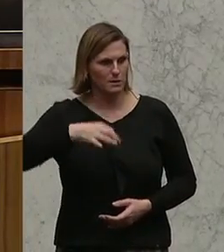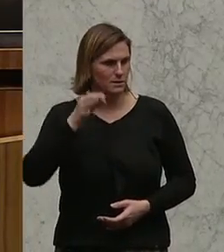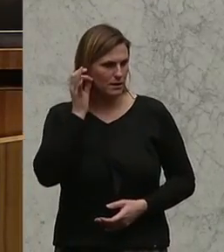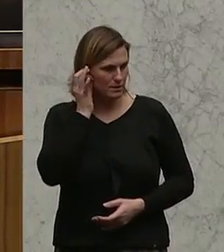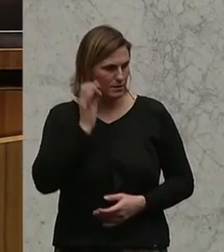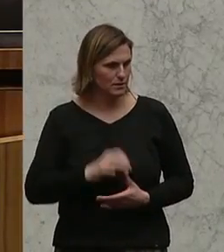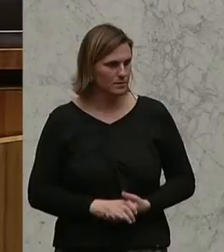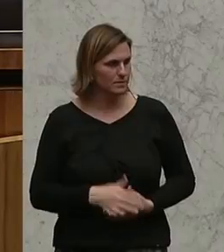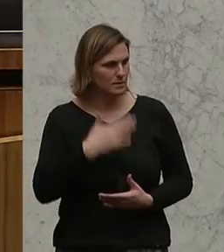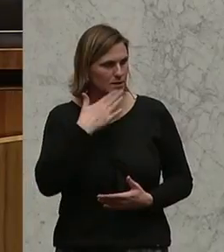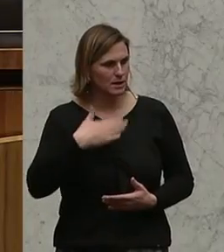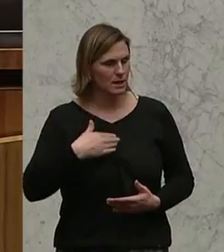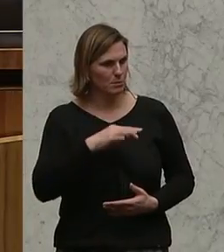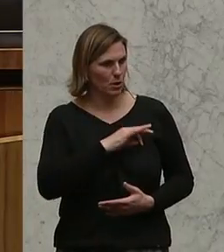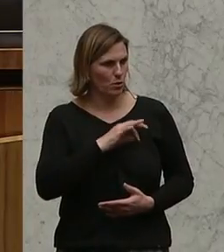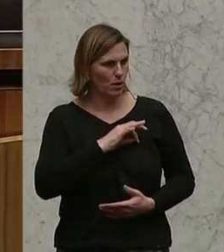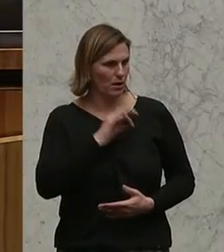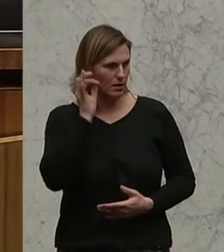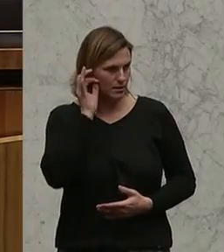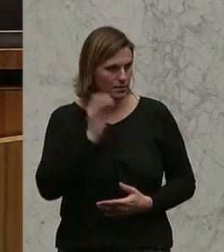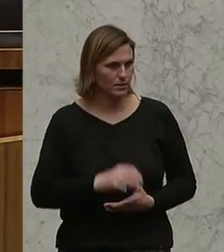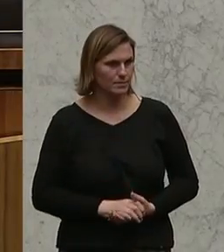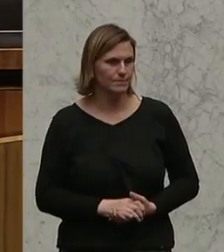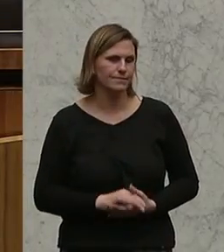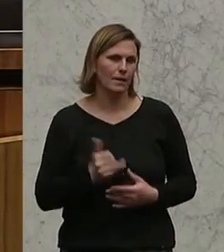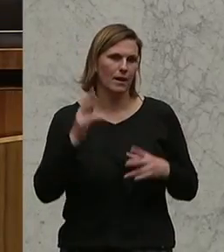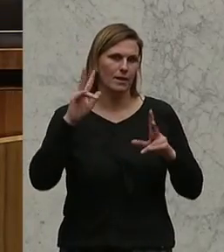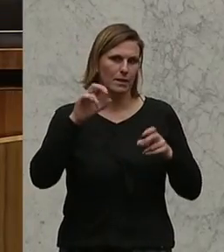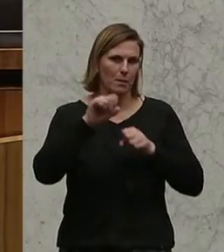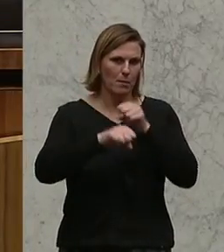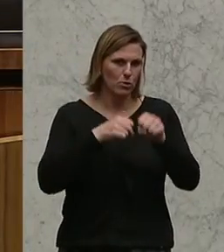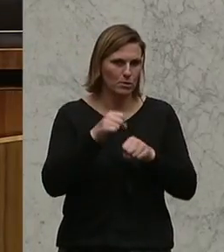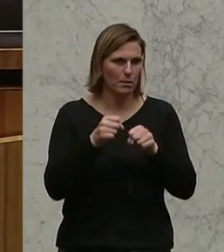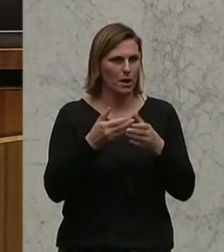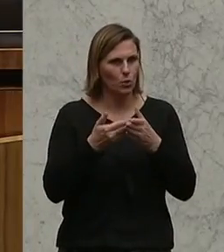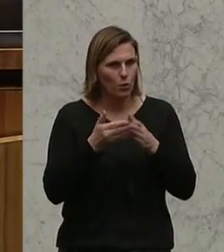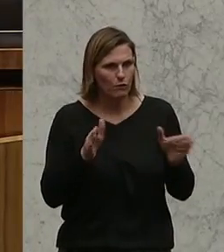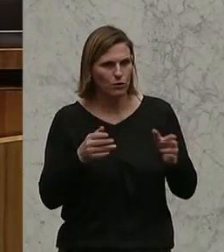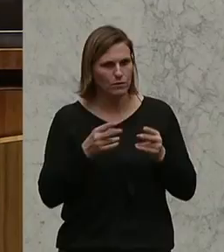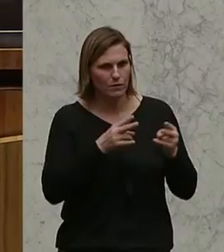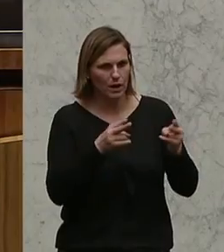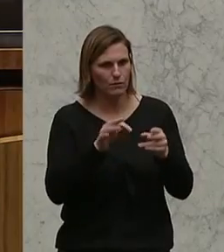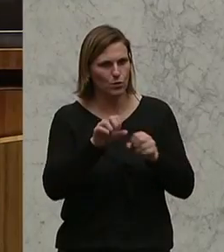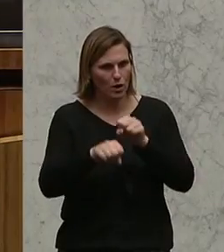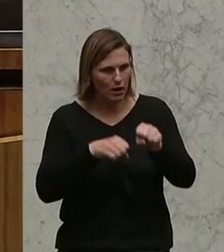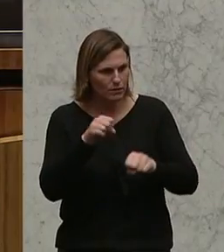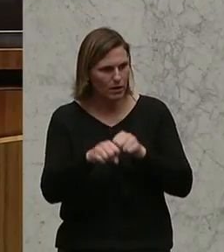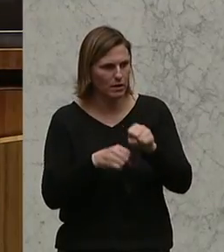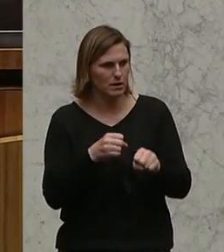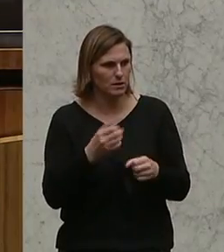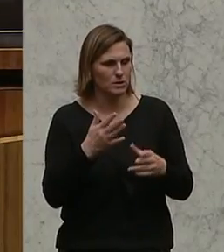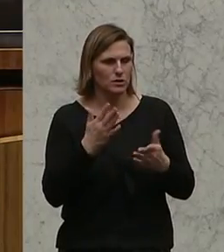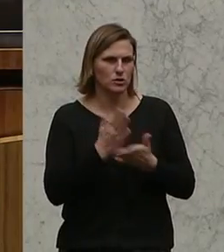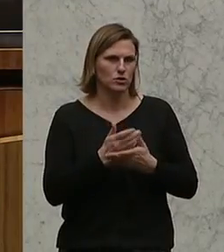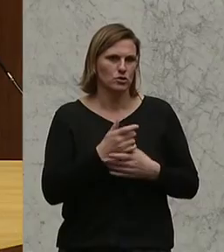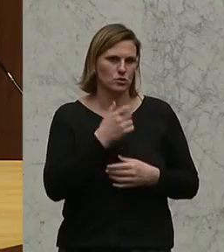für Mountainbiker zur Verfügung, betont Norbert Sieber von der ÖVP. Am Wort Fritz Krilic, ebenfalls ÖVP. Das Thema ist so